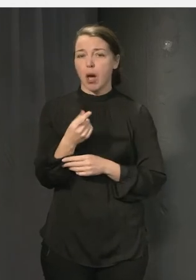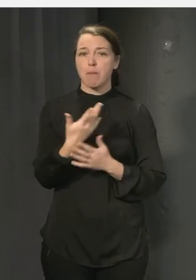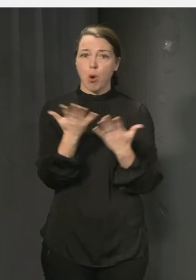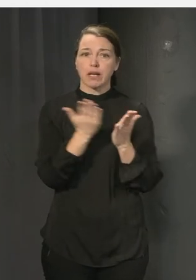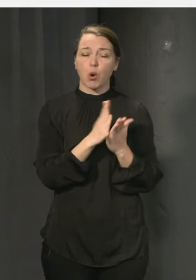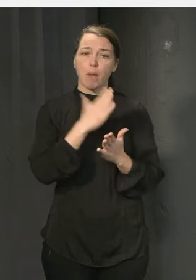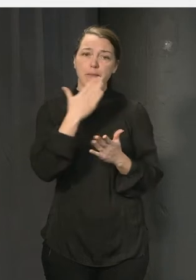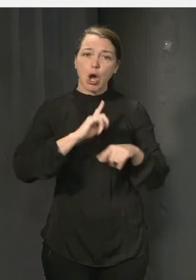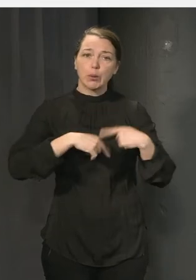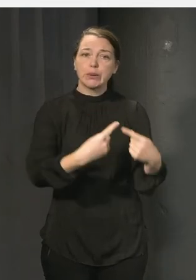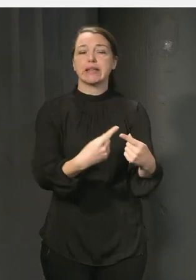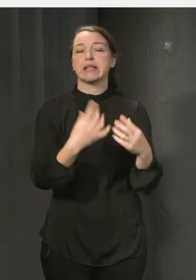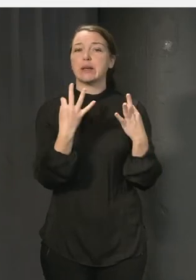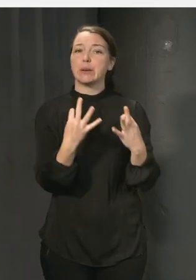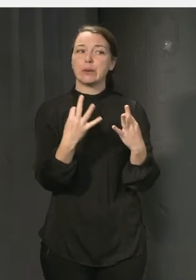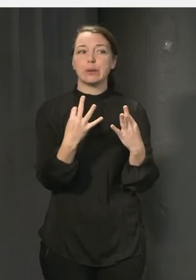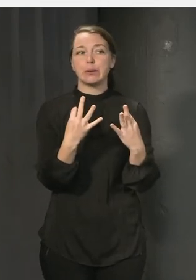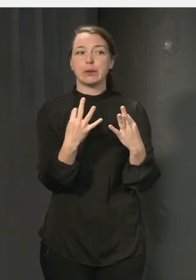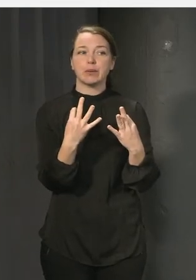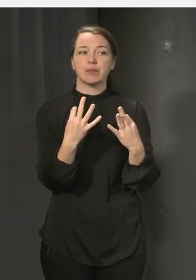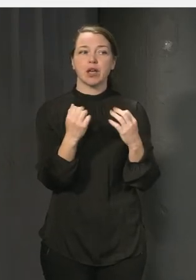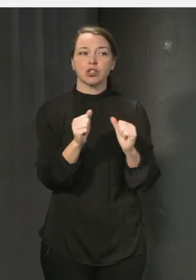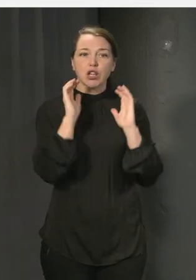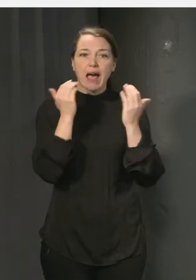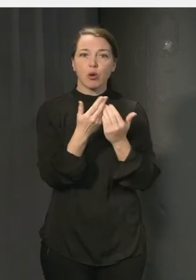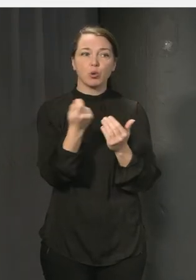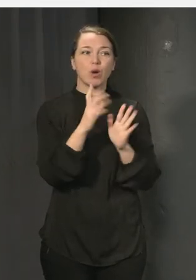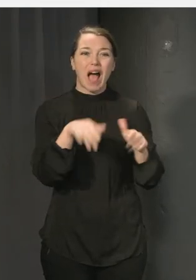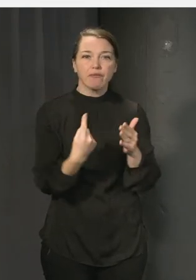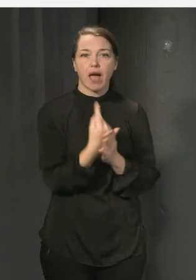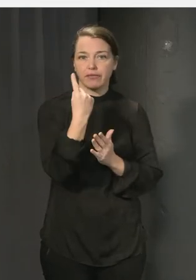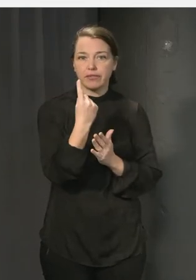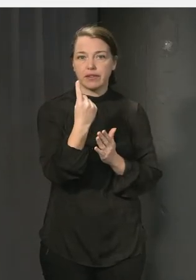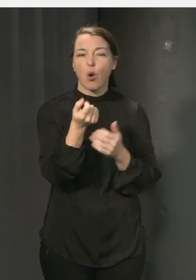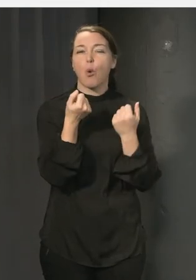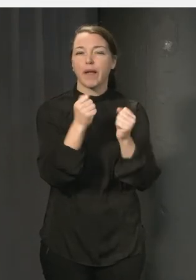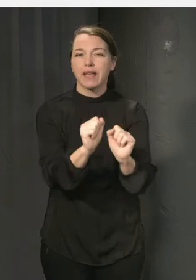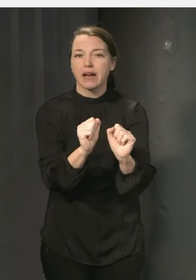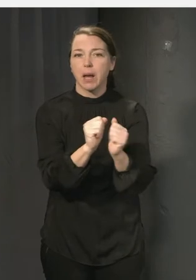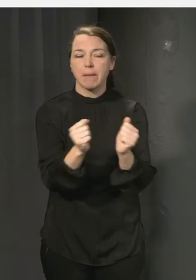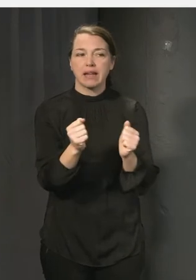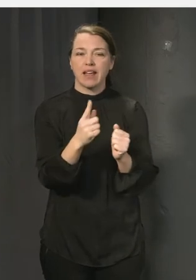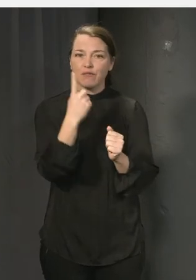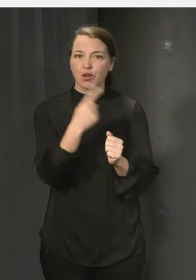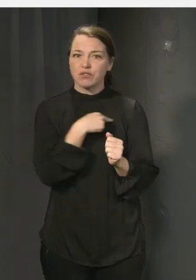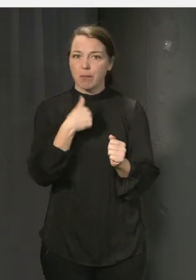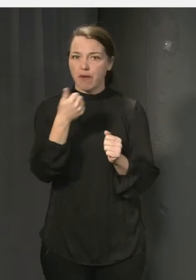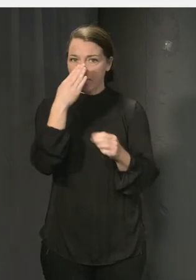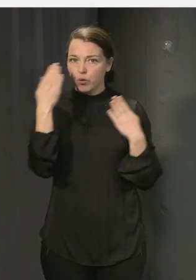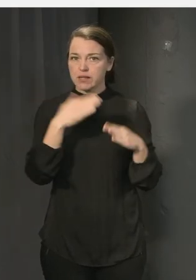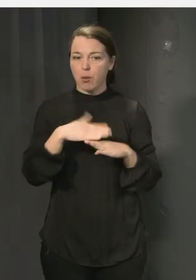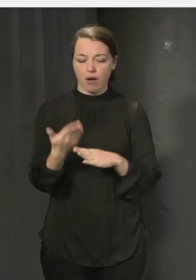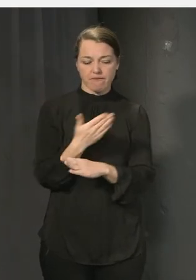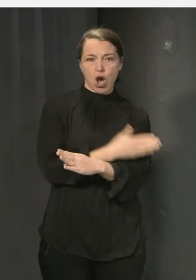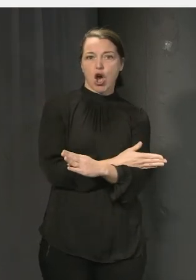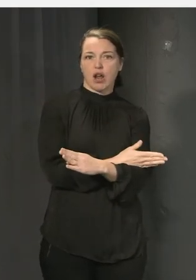rutiner runt när någonting redan har hänt, alltså det vi kallar för åtgärdande. Men ingenting kommer ändras innan vi börjar fokusera mer på det